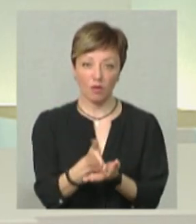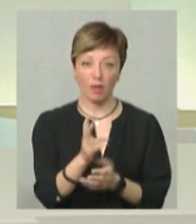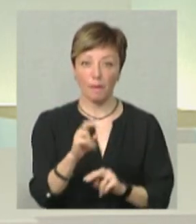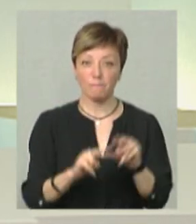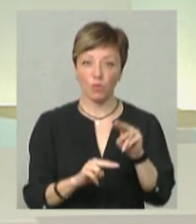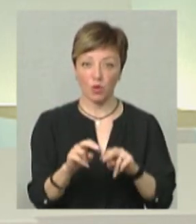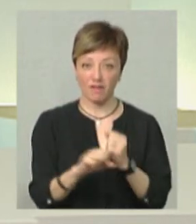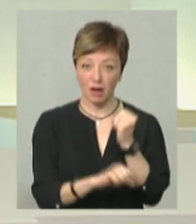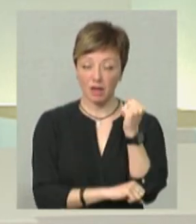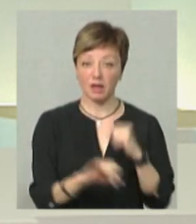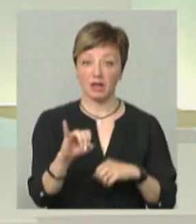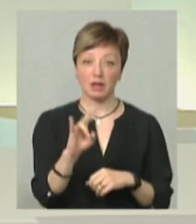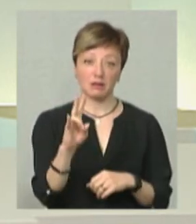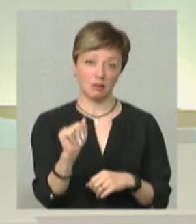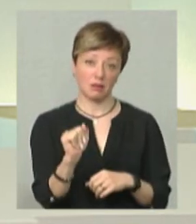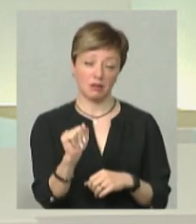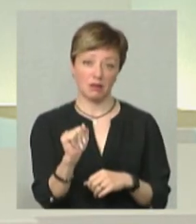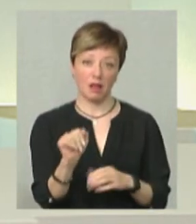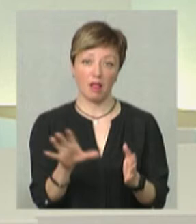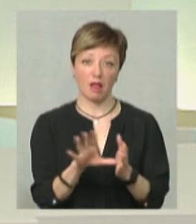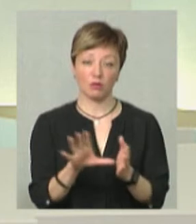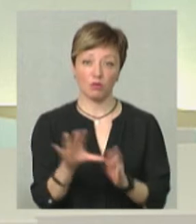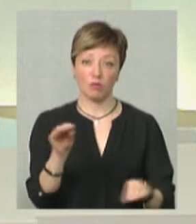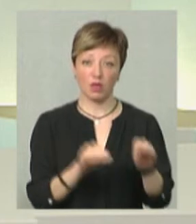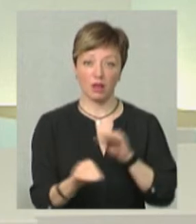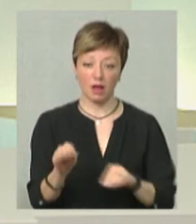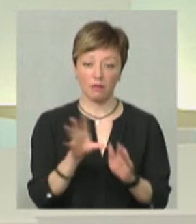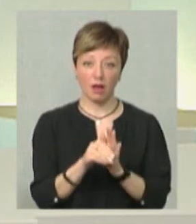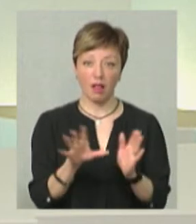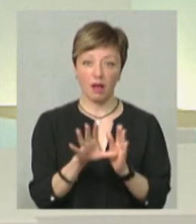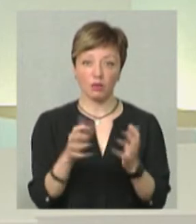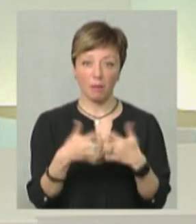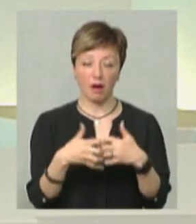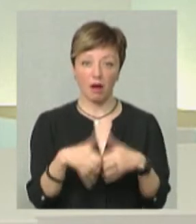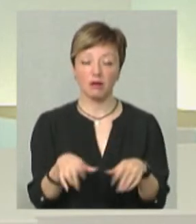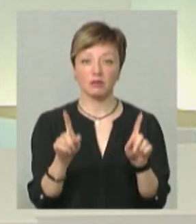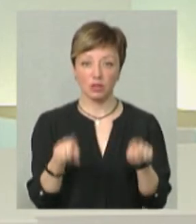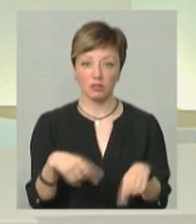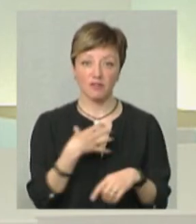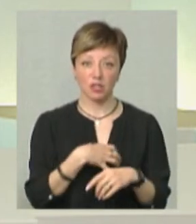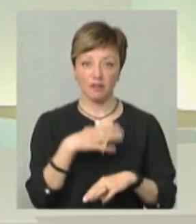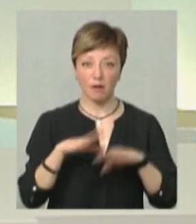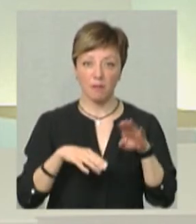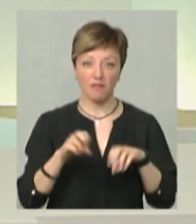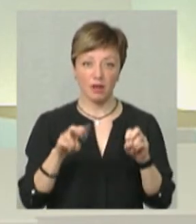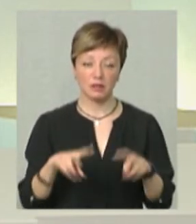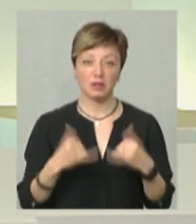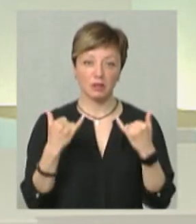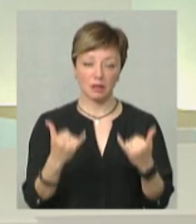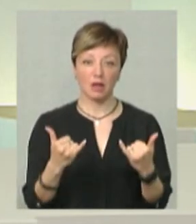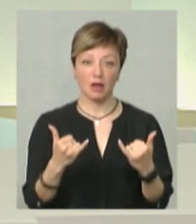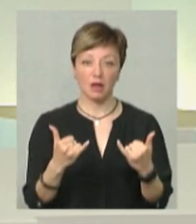на будівельників і на електромонтерів, в тому числі, електромеханіків, це теж дуже важлива професія для